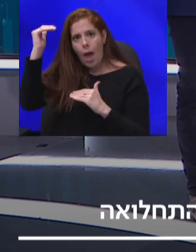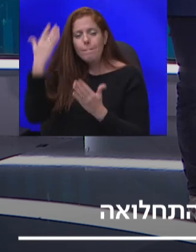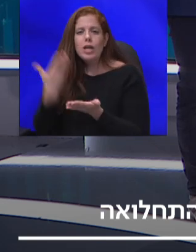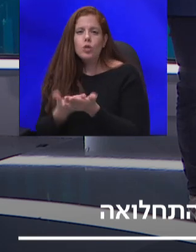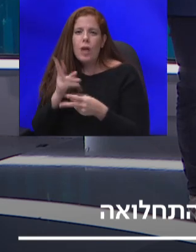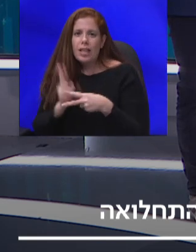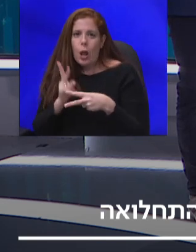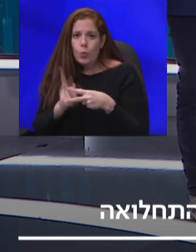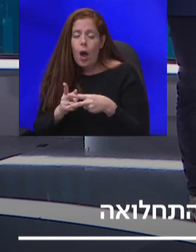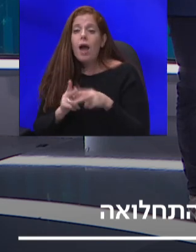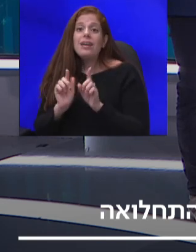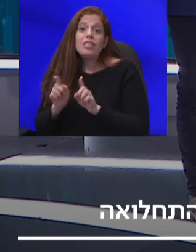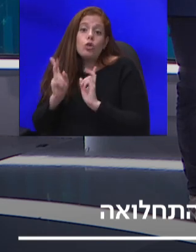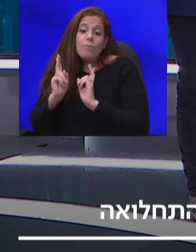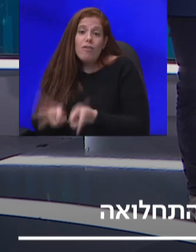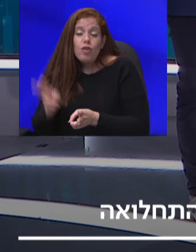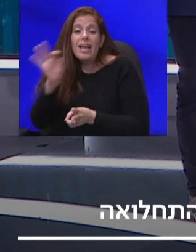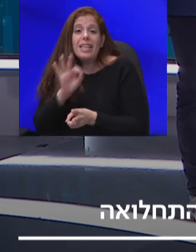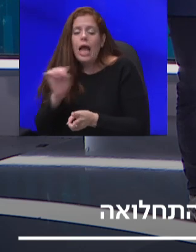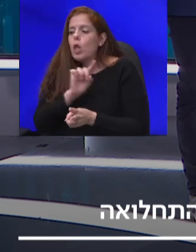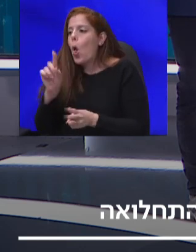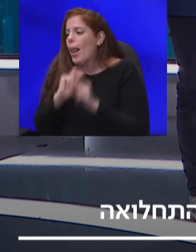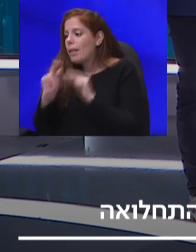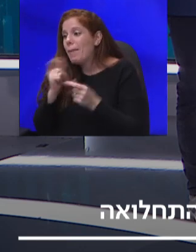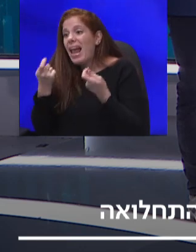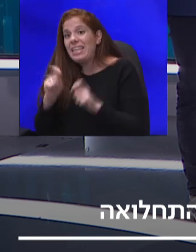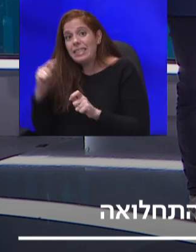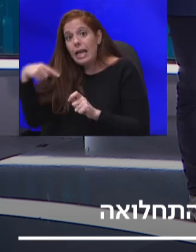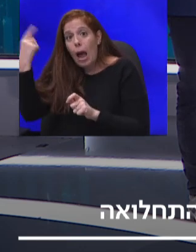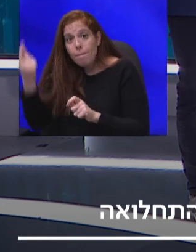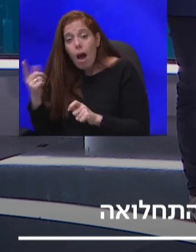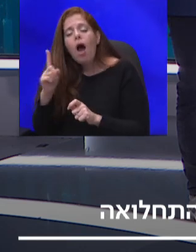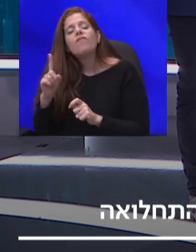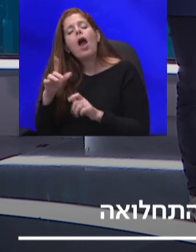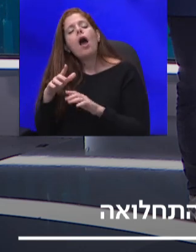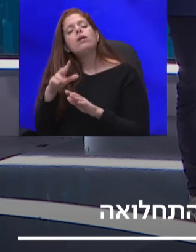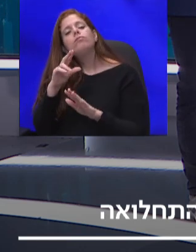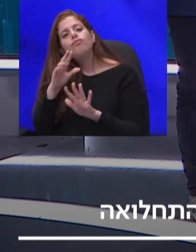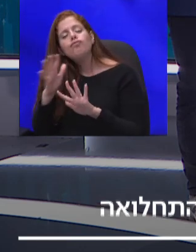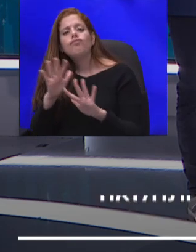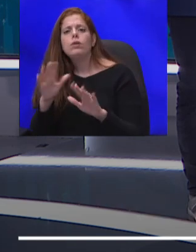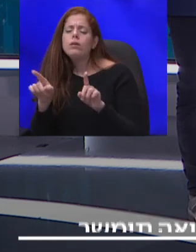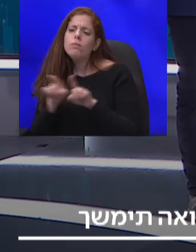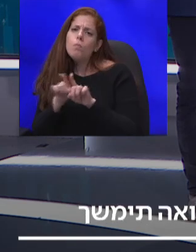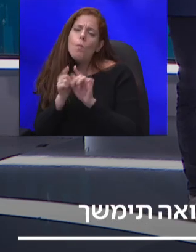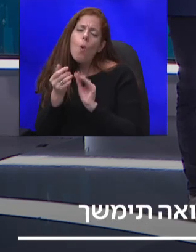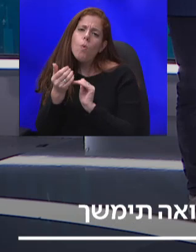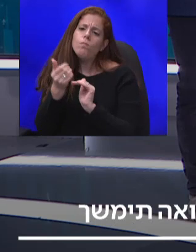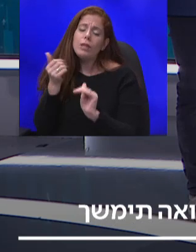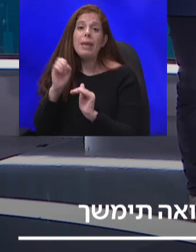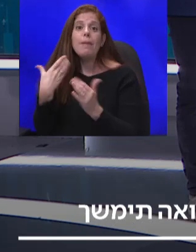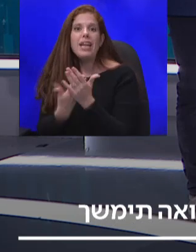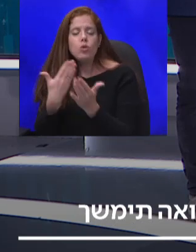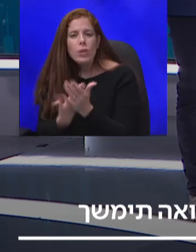שמאפשרת עדיין לא לדבר על הסגר הבא, אלא רק להניח אותו כמעין איום כללי. אם הנתונים יהיו כל כך גרועים, כל